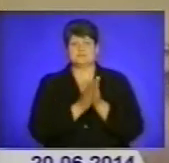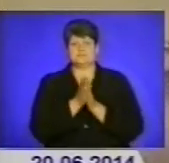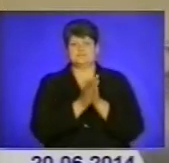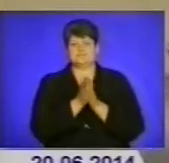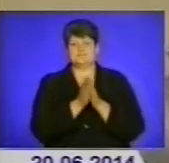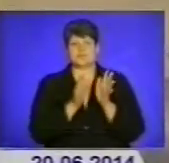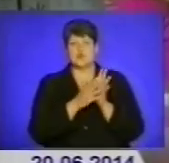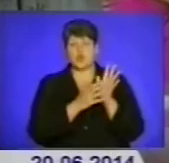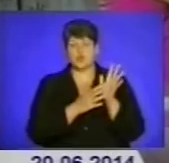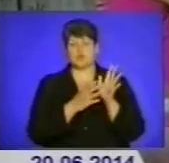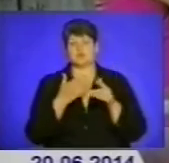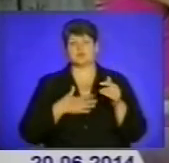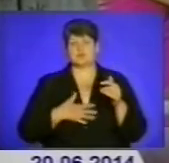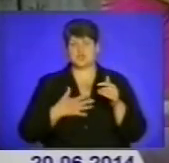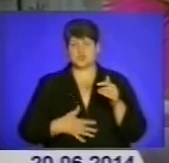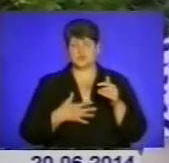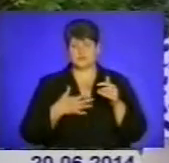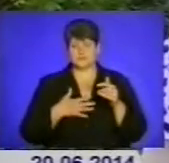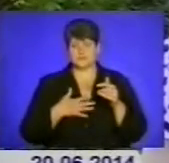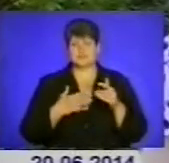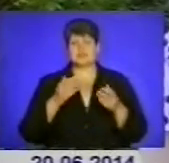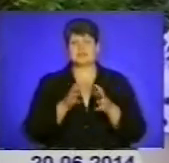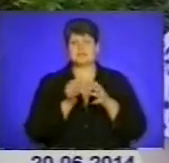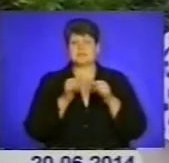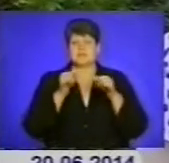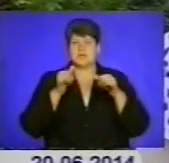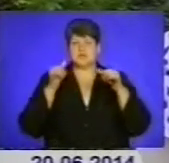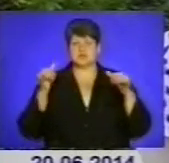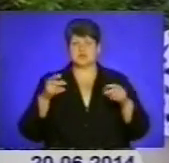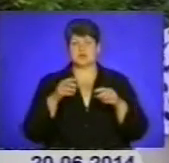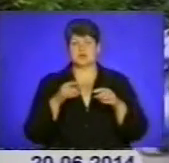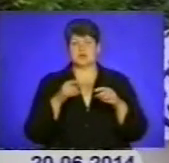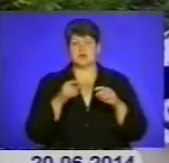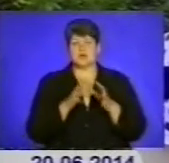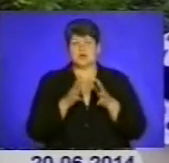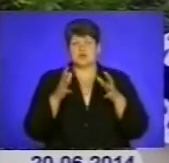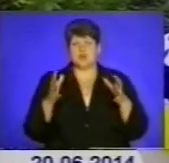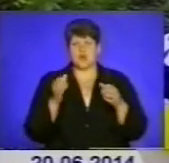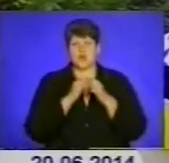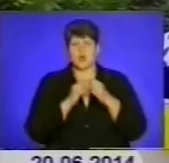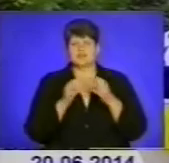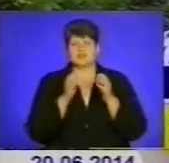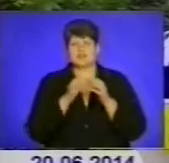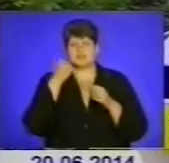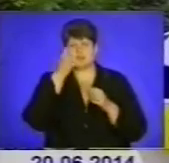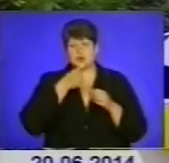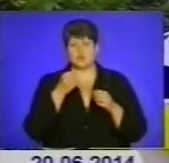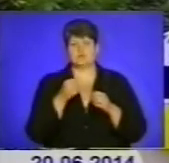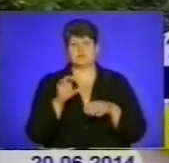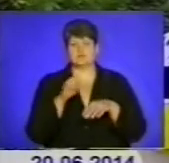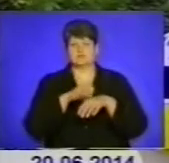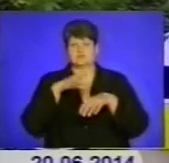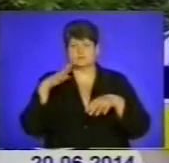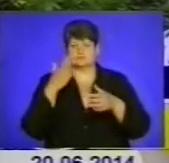на долонях, ступнях, на животі. Збільшується, росте. Кожних 10 років злоякісні новоутворі шкіри зростають